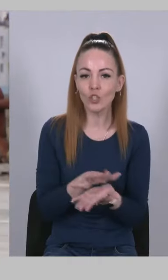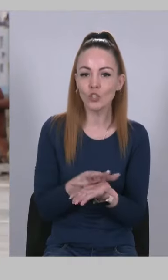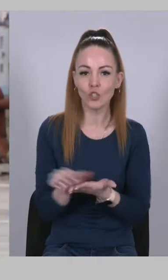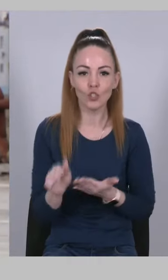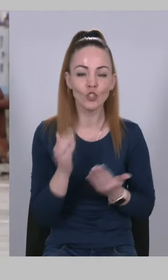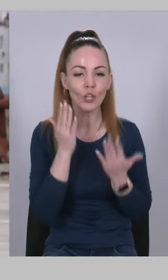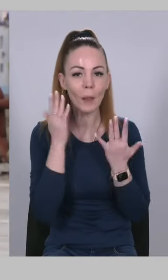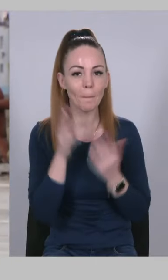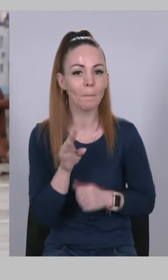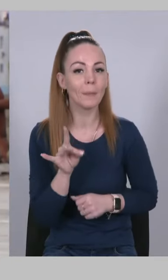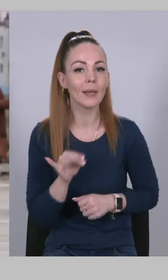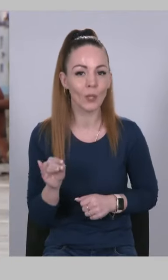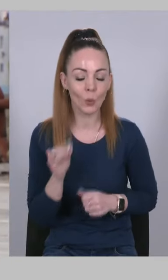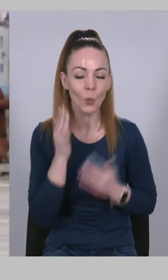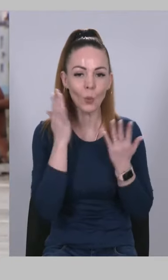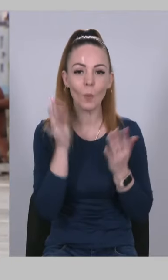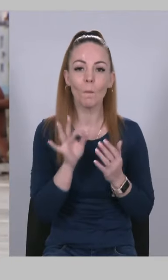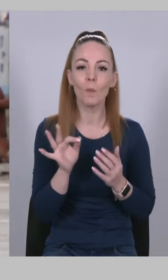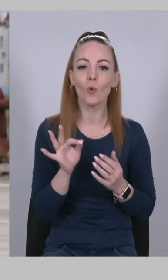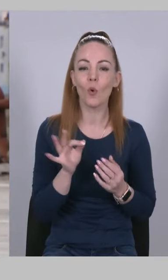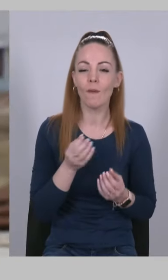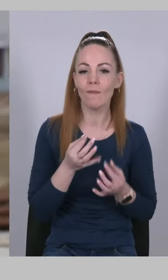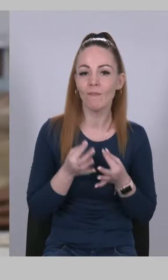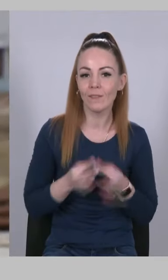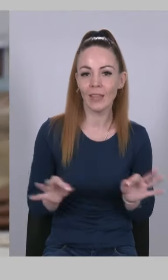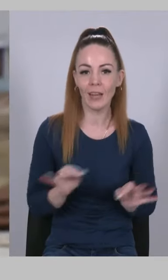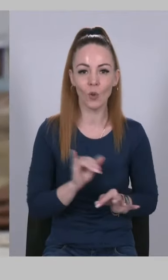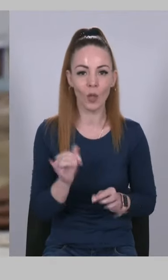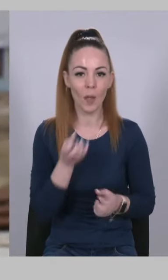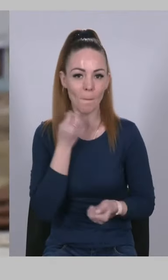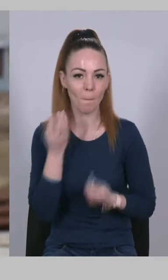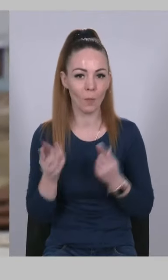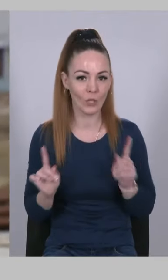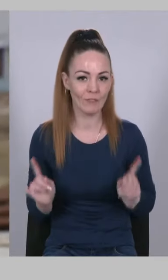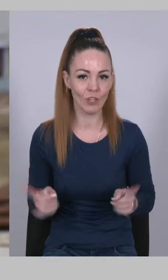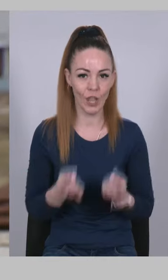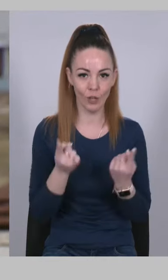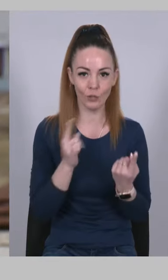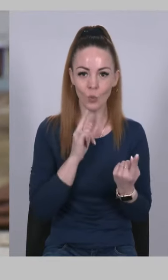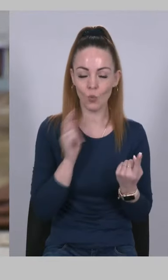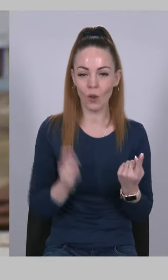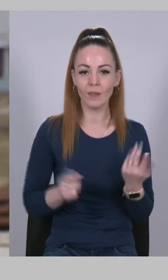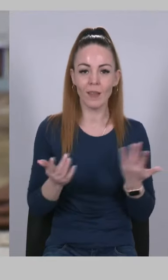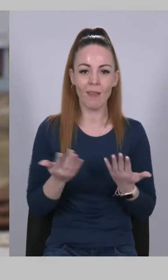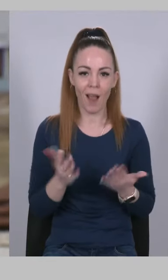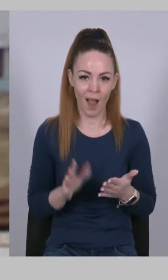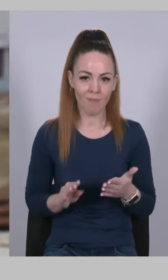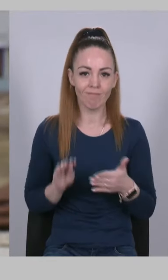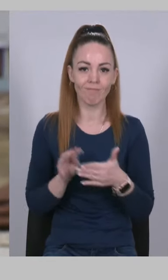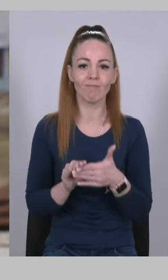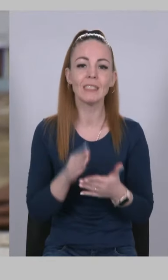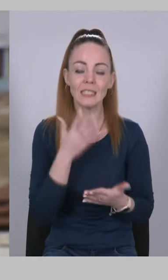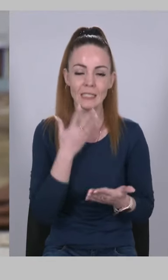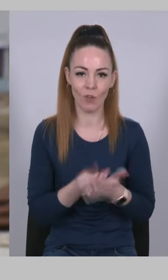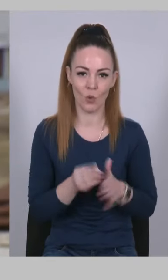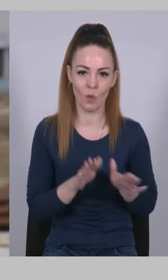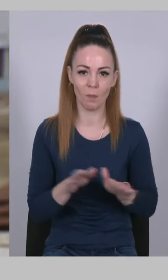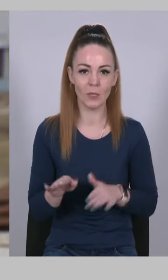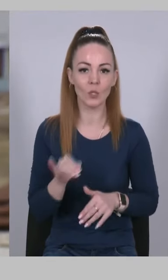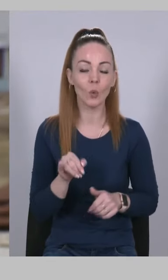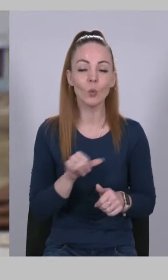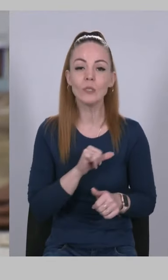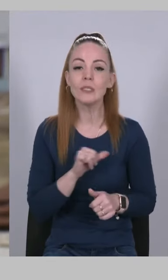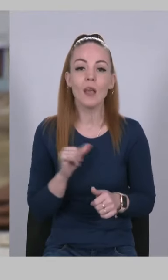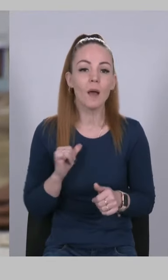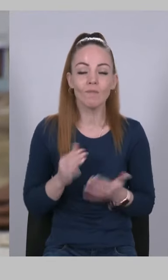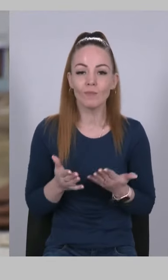Мрію про вільну і процвітаючу Україну, яка посяде своє місце у самому серці